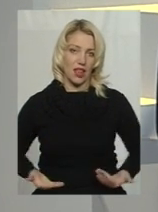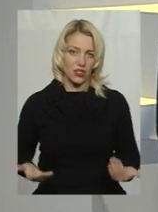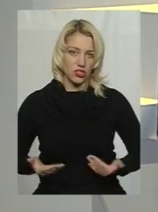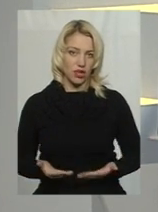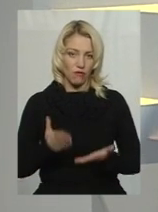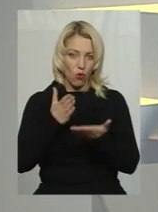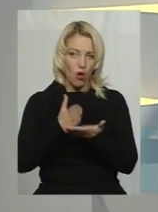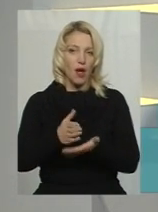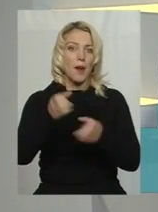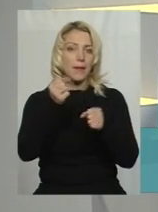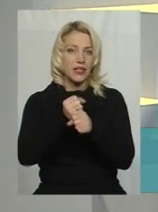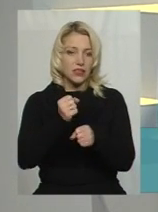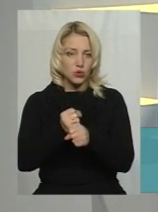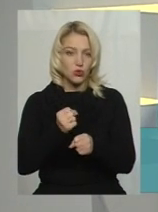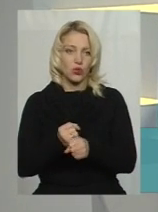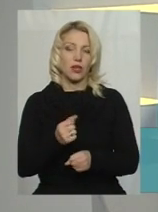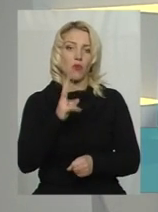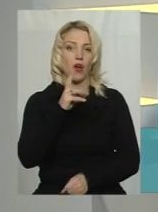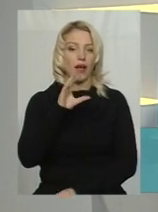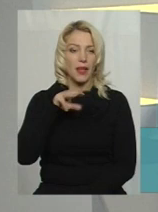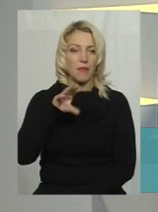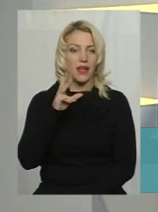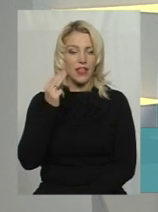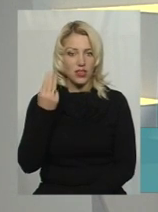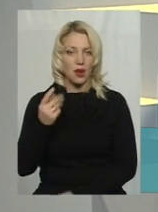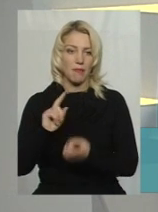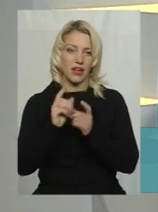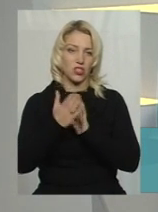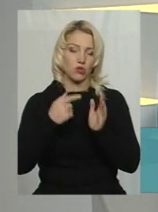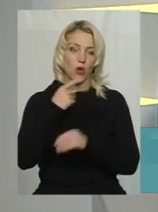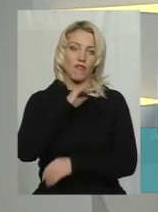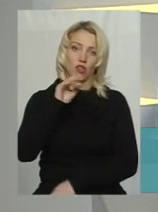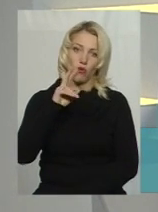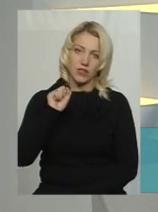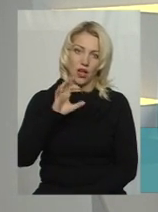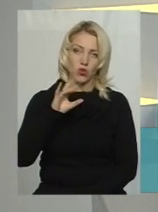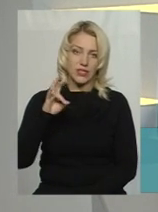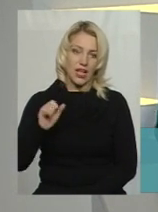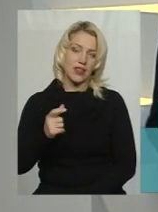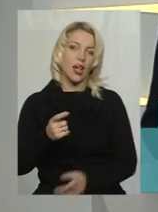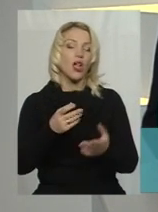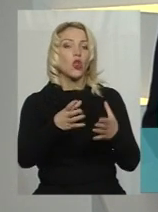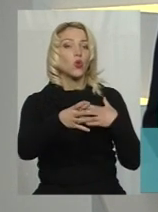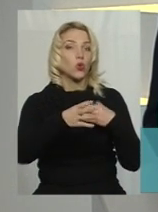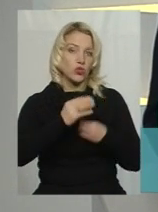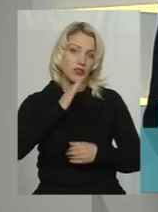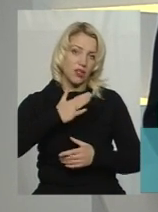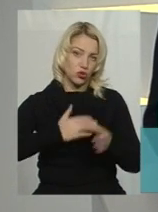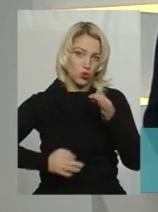працюємо. Я Олена Кеміняш і на жестову мову перекладає Оксана Фіновська. Долучайтеся до розмови.